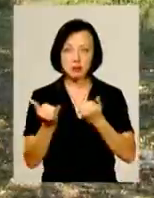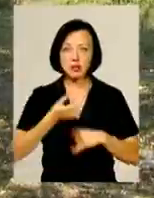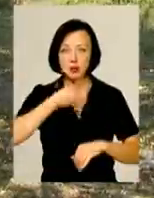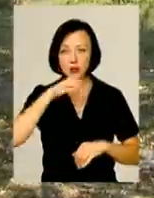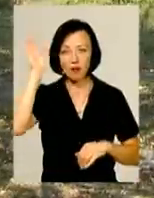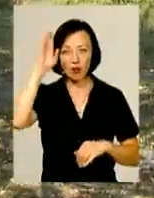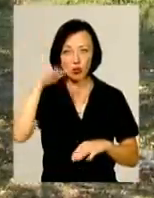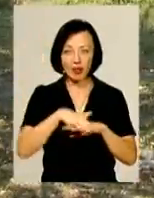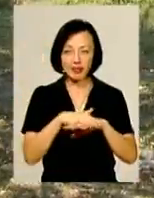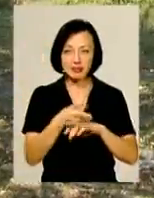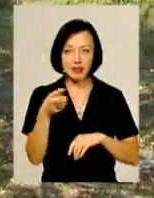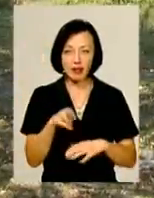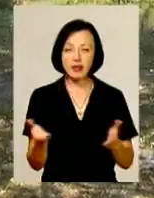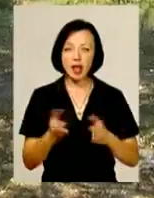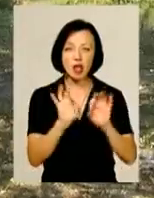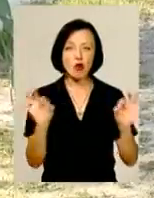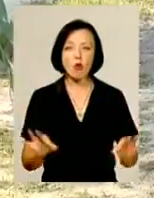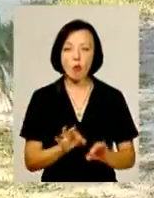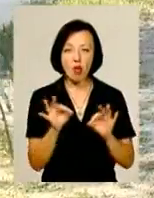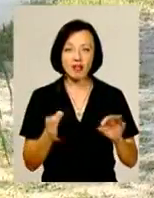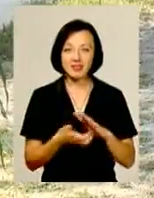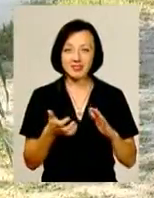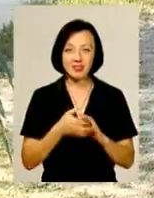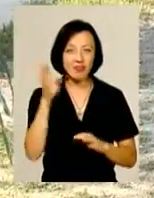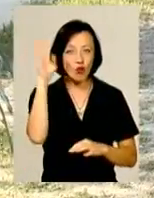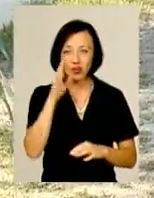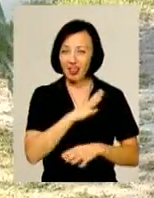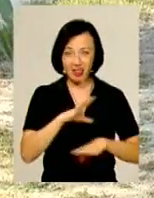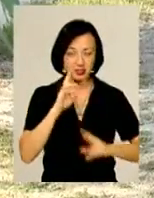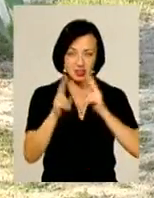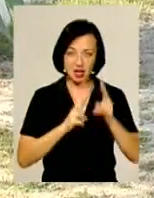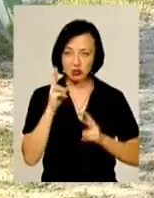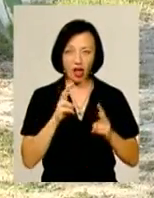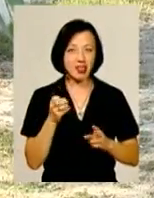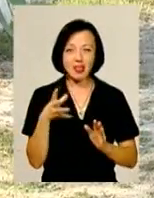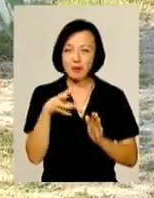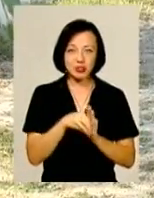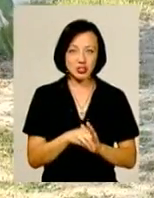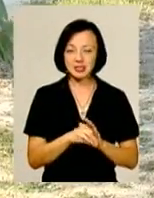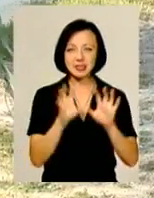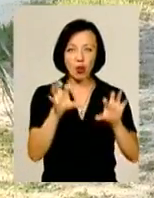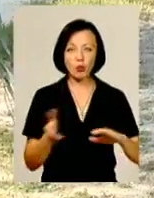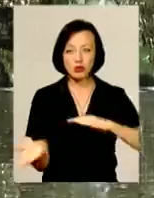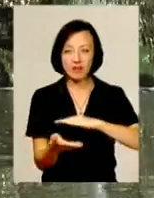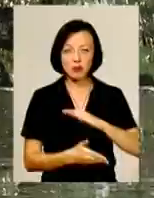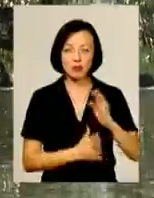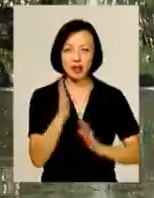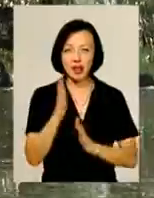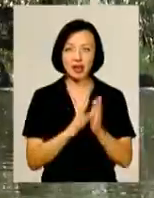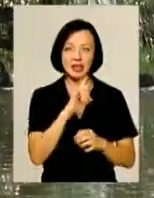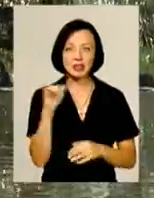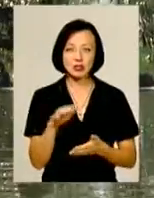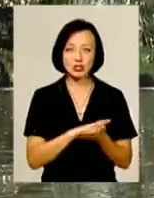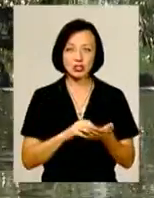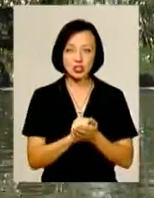питною водою населення, яке, до речі, ніколи на дефіцит води не скаржилося і аж ніяк не причетне ні до незаконної виробки лісів, ні до